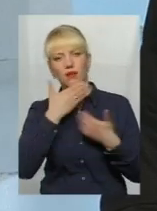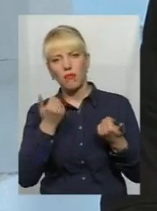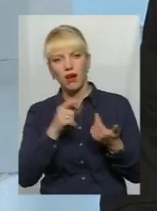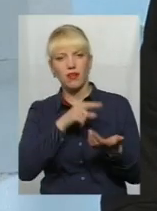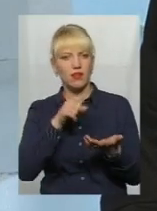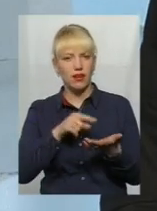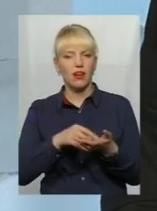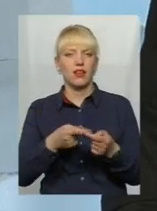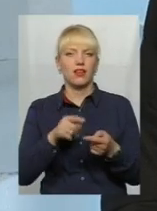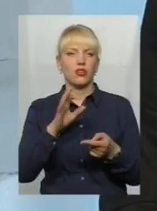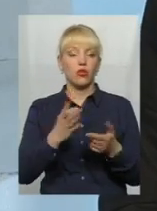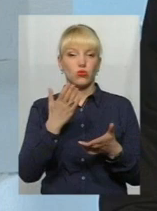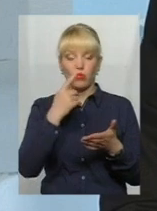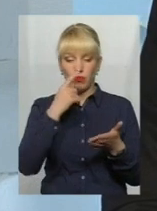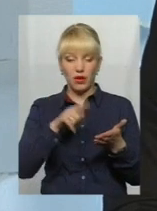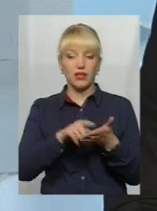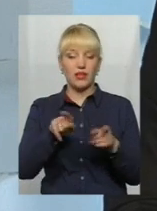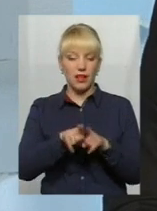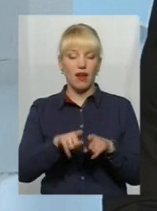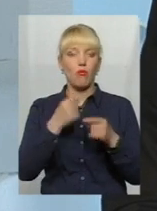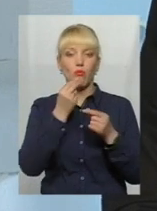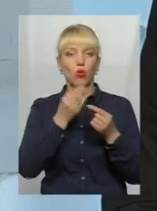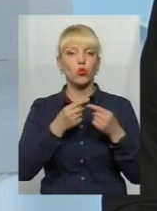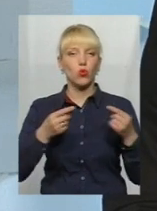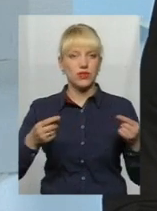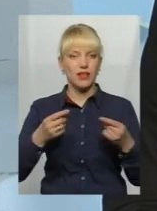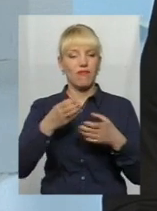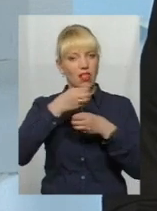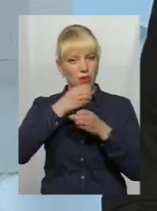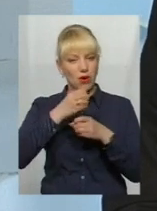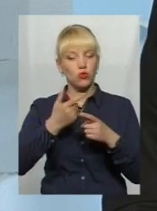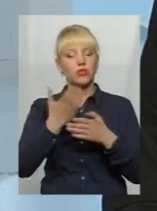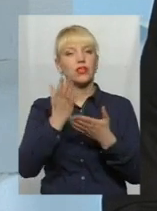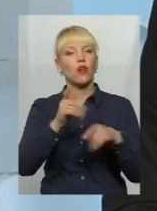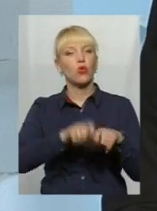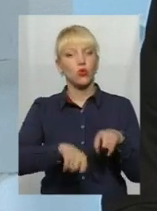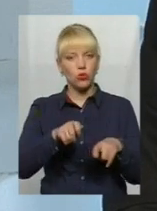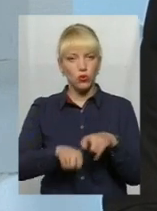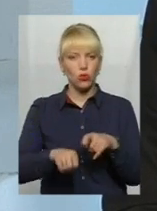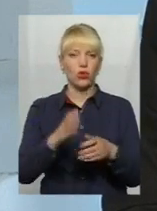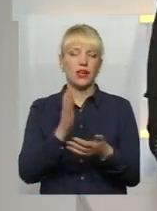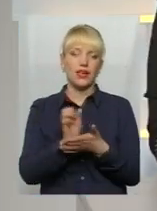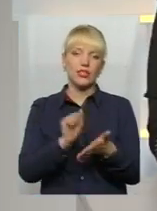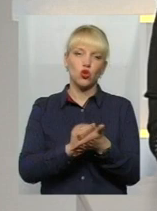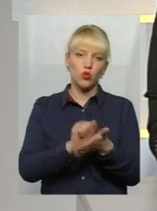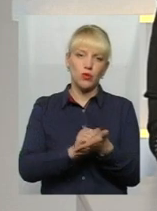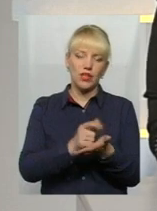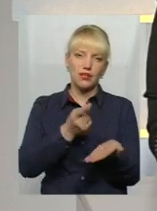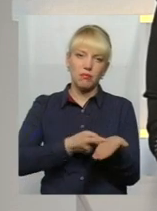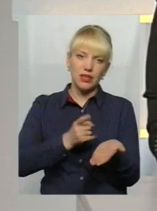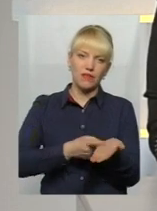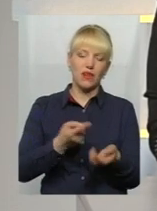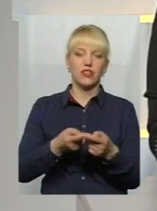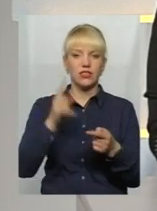потрапляє така продукція в лабораторію, вона проходить певний контроль, проходить ветеринарно-санітарну експертизу, є документальне підтвердження, ми знаємо